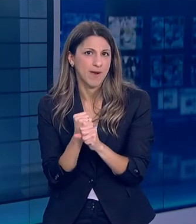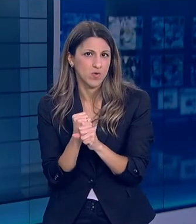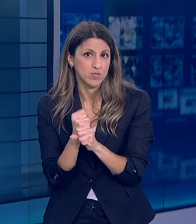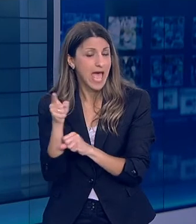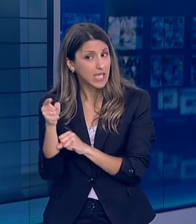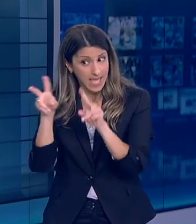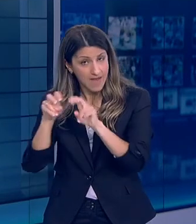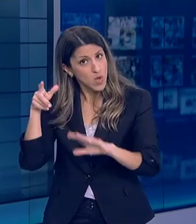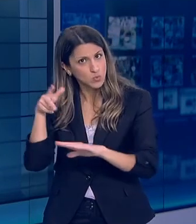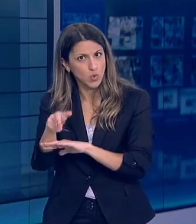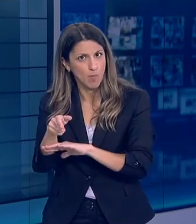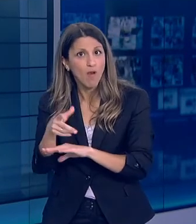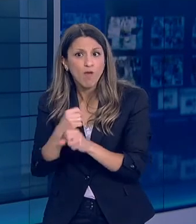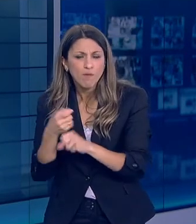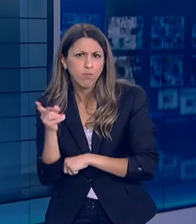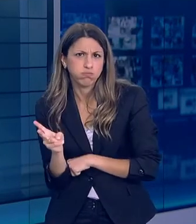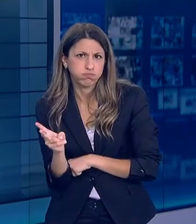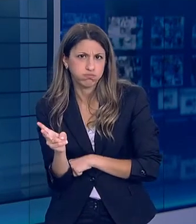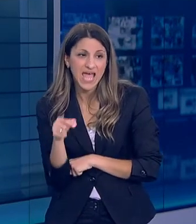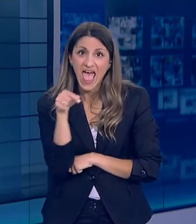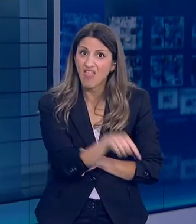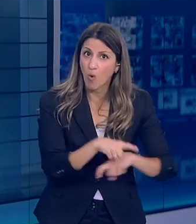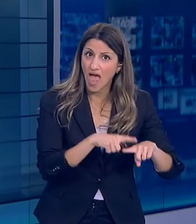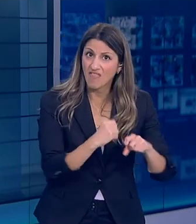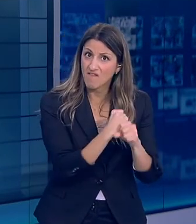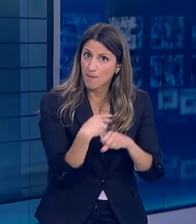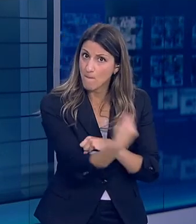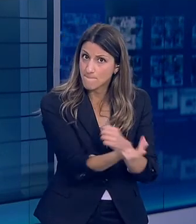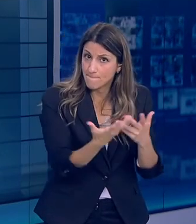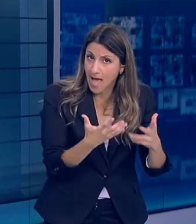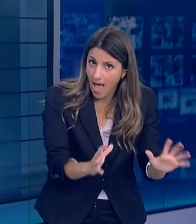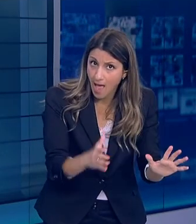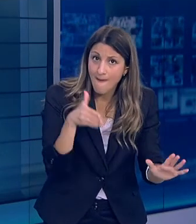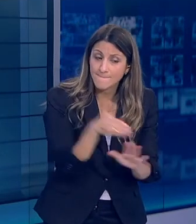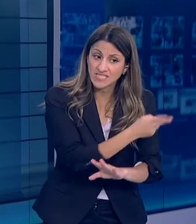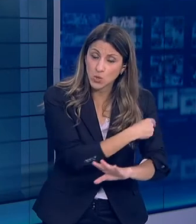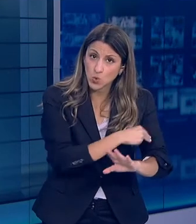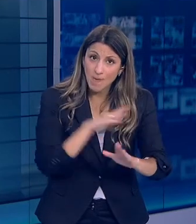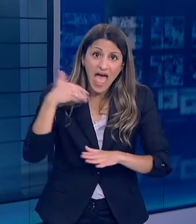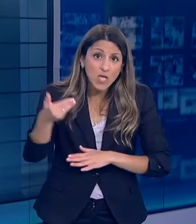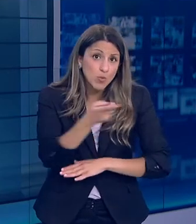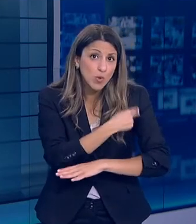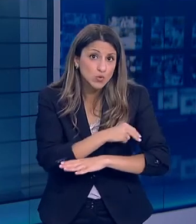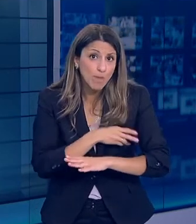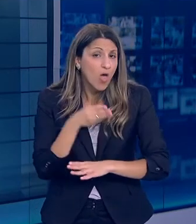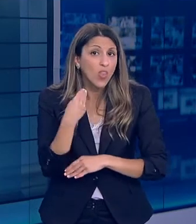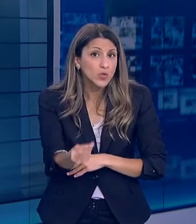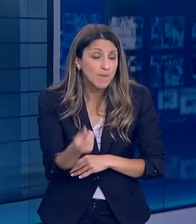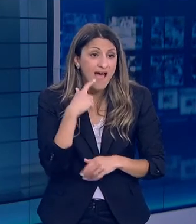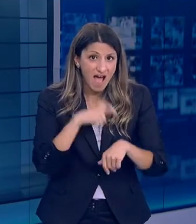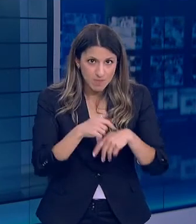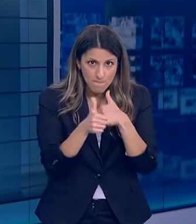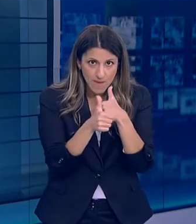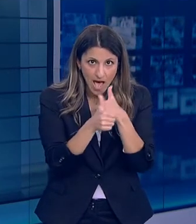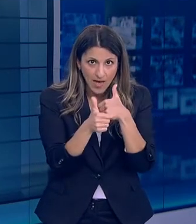πόσοι ασθενείς έχουν λάβει τη συγκεκριμένη θεραπεία Ένδο νοσοκομιακά Πόσοι έξω νοσοκομιακά και με ποιο τρόπο παρακολουθούνται Πόσοι υγειονομικοί